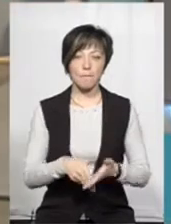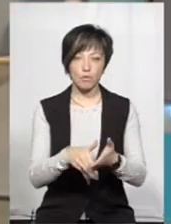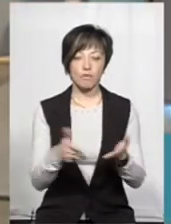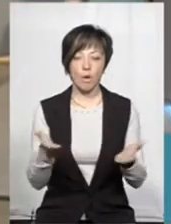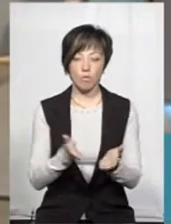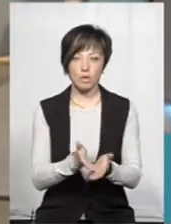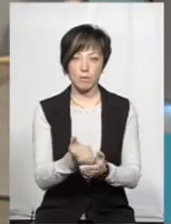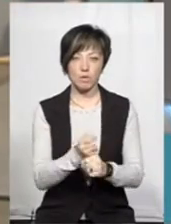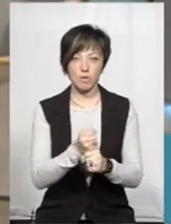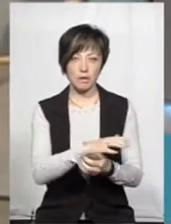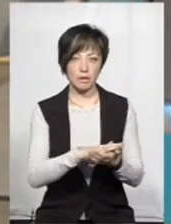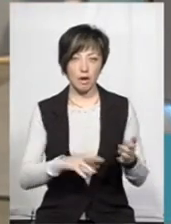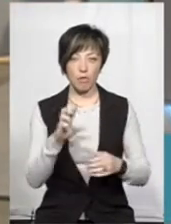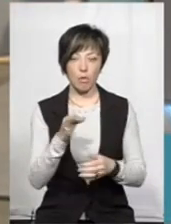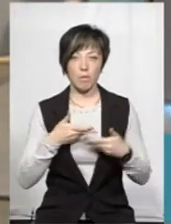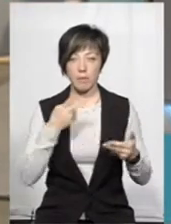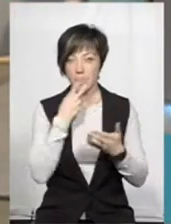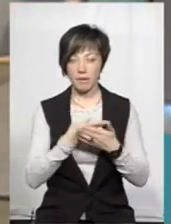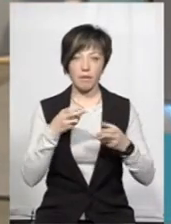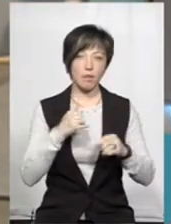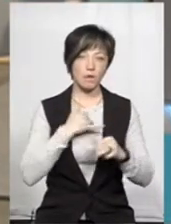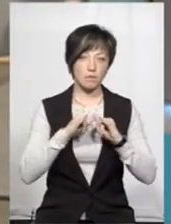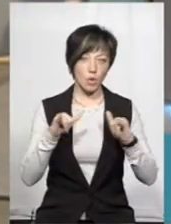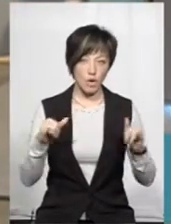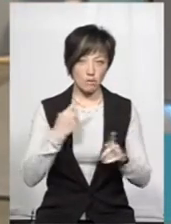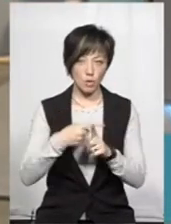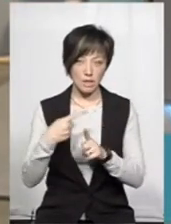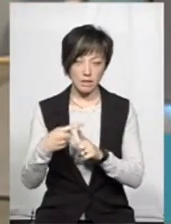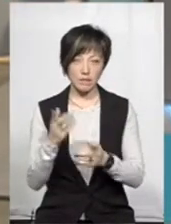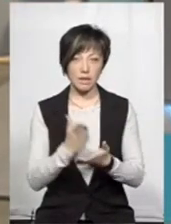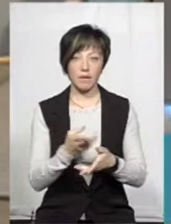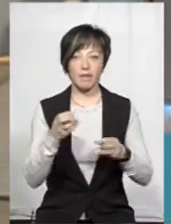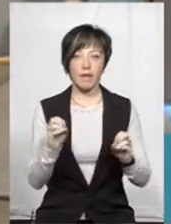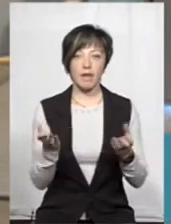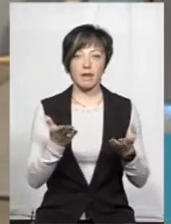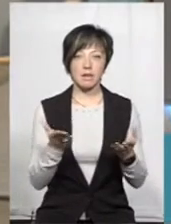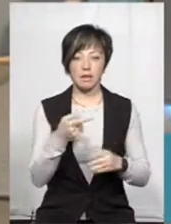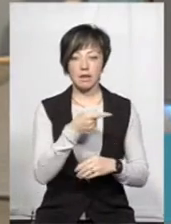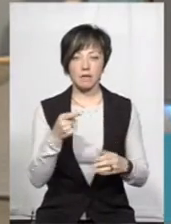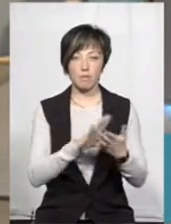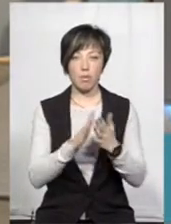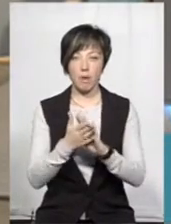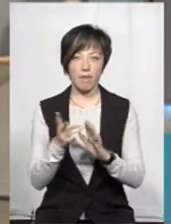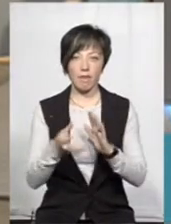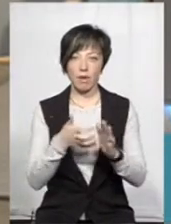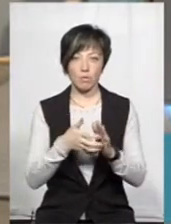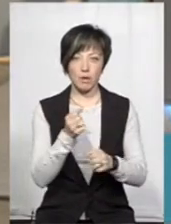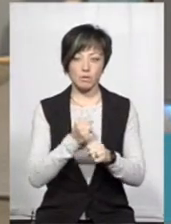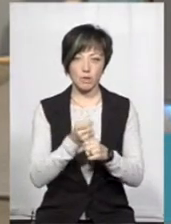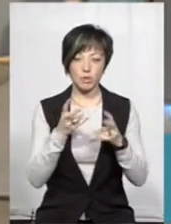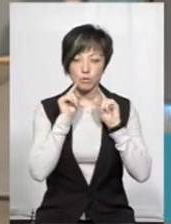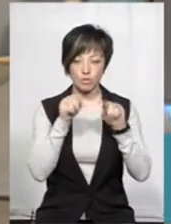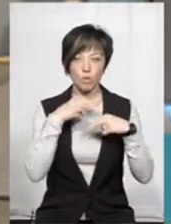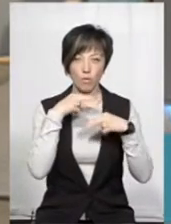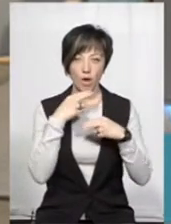напрямку працювати далі. Тому що ми бачимо, де в нас є прогрес, позитивний прогрес, де в нас є якісь негативні моменти недопрацювання, і потрібно